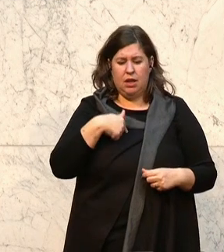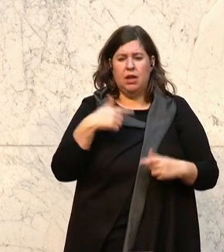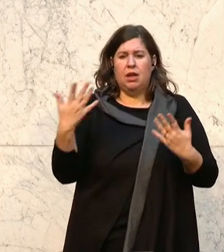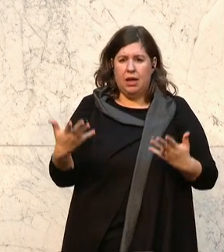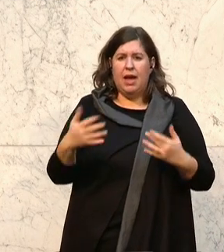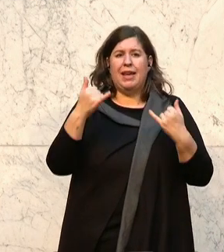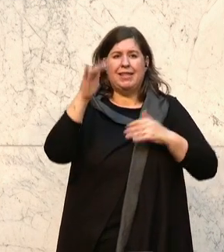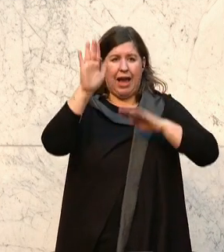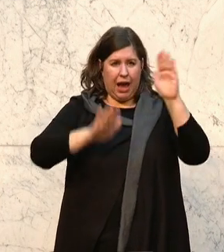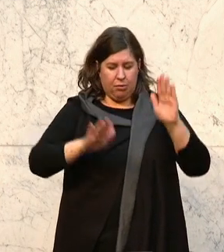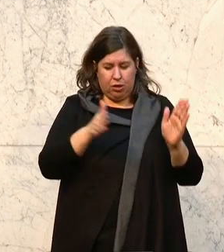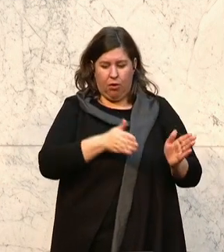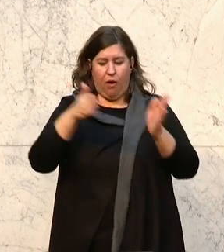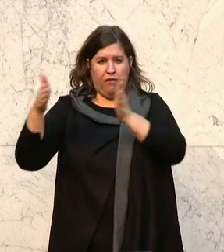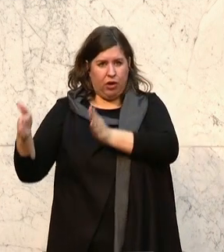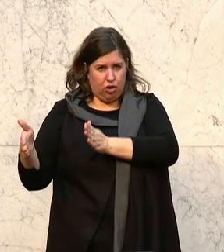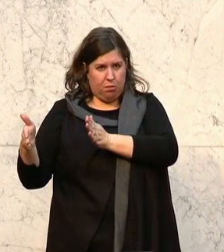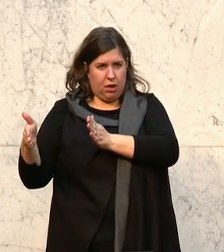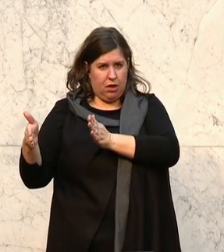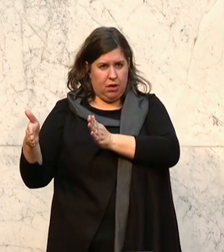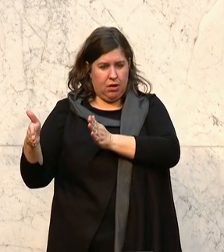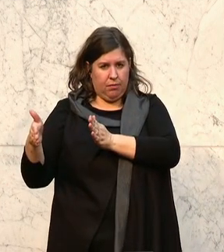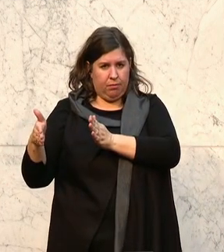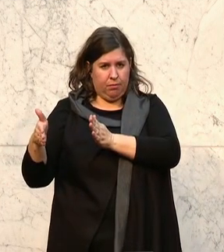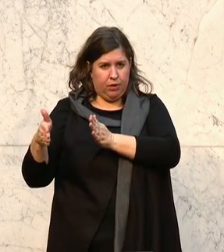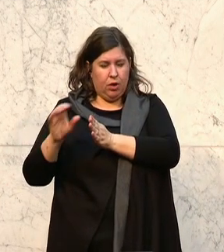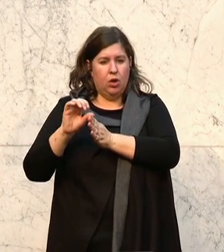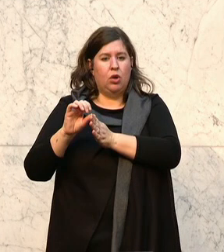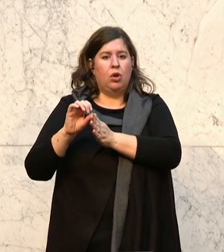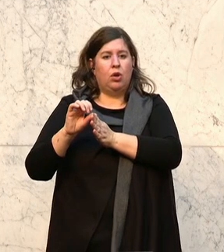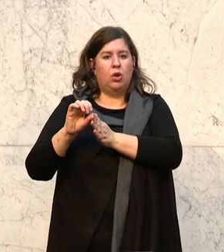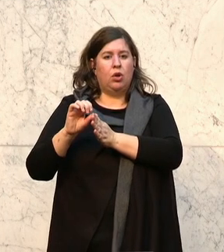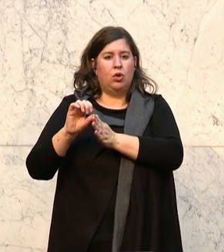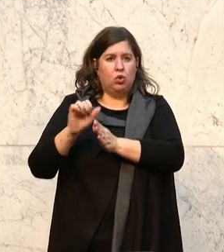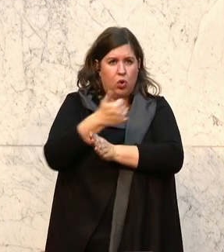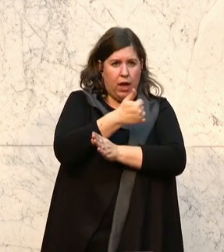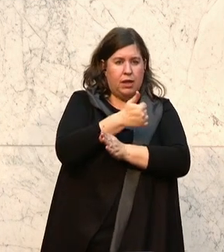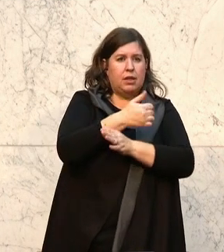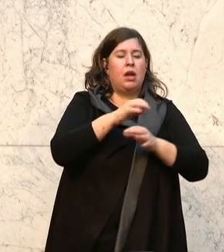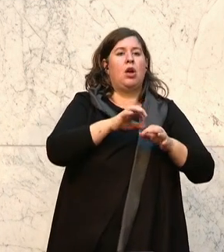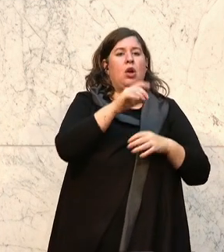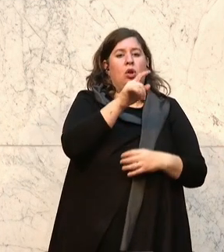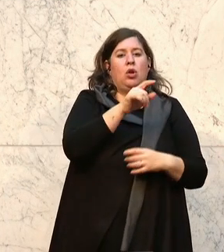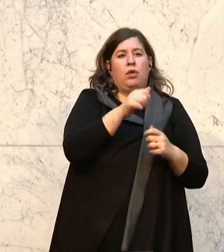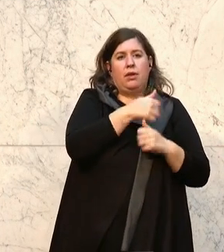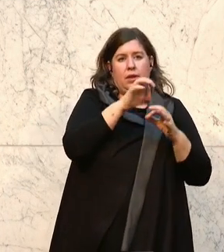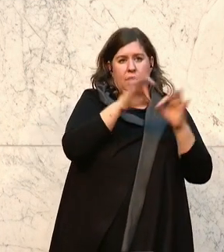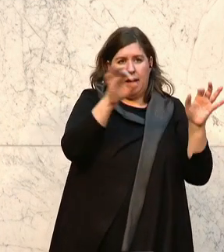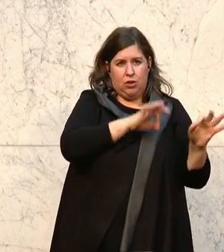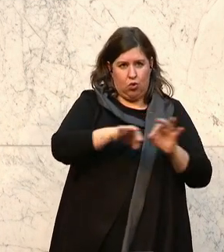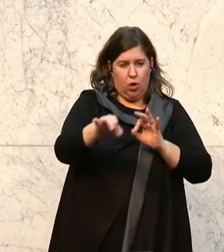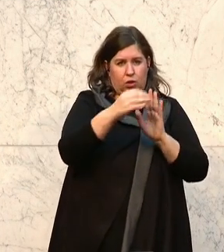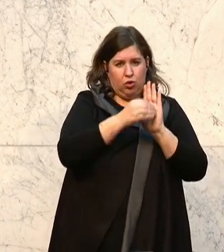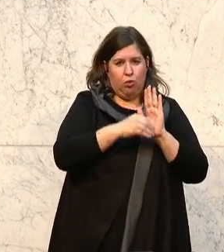die Abstimmung auf den Abstimmungsblock nach Top 5 und 6. Damit